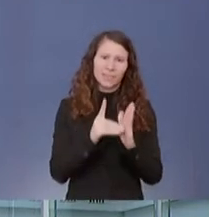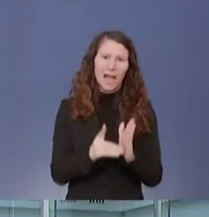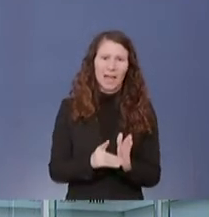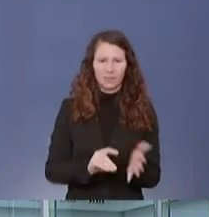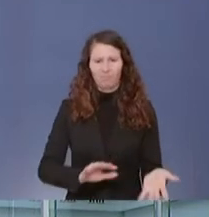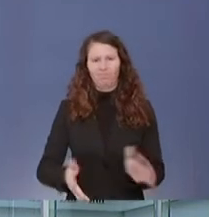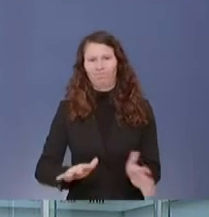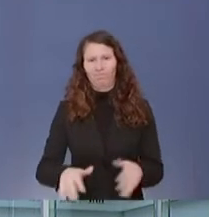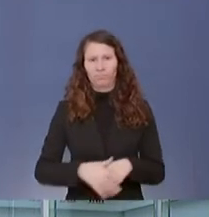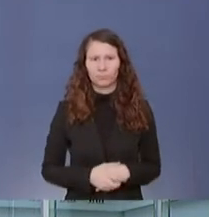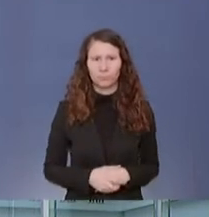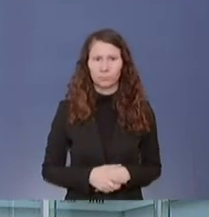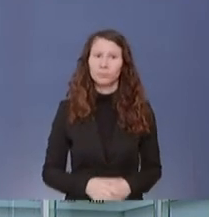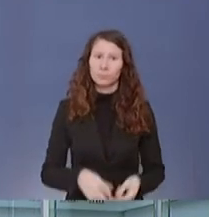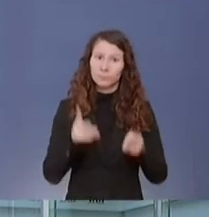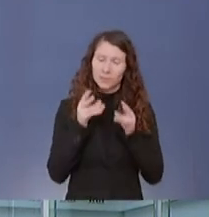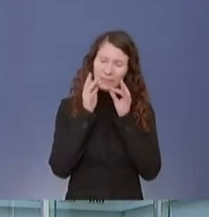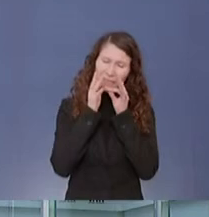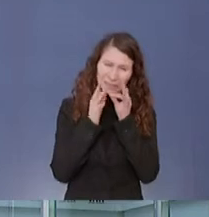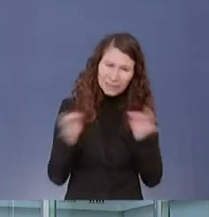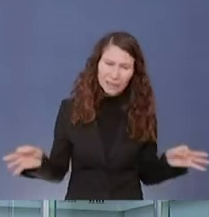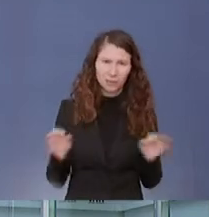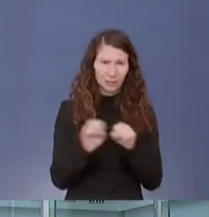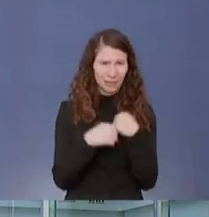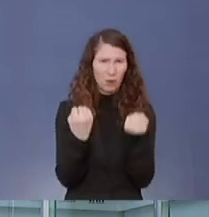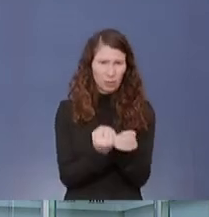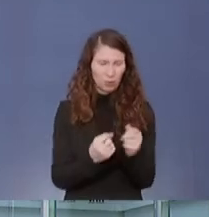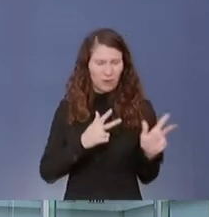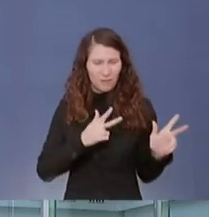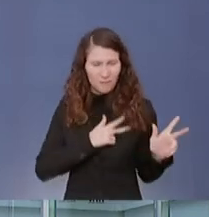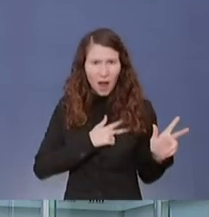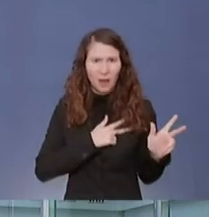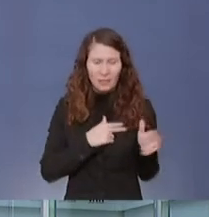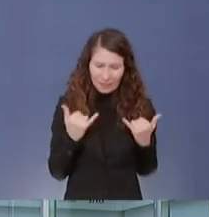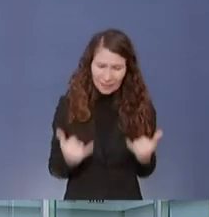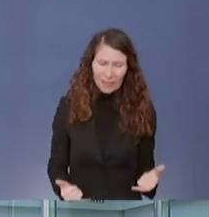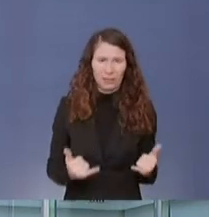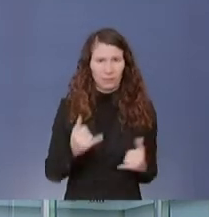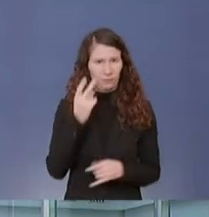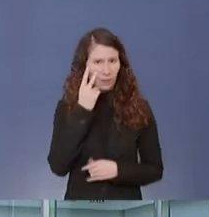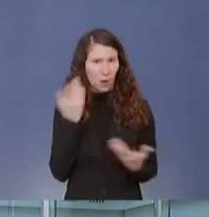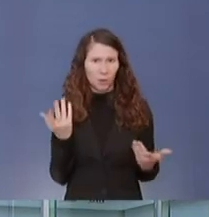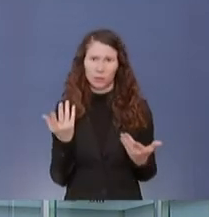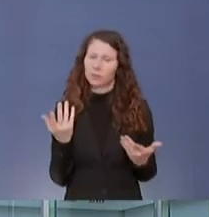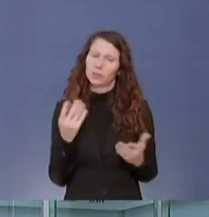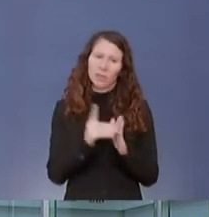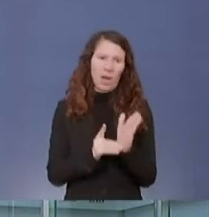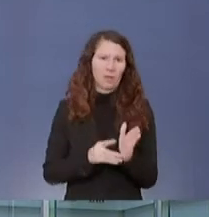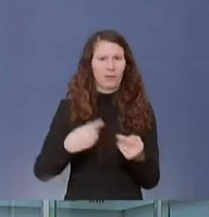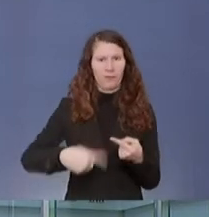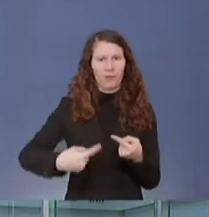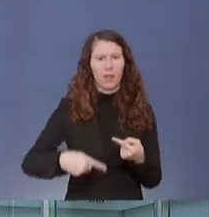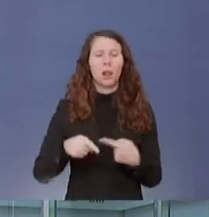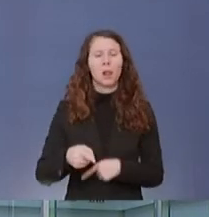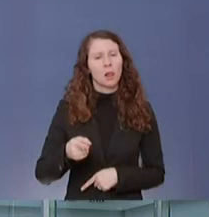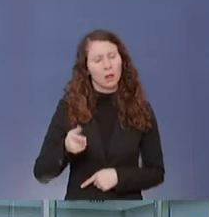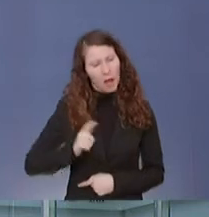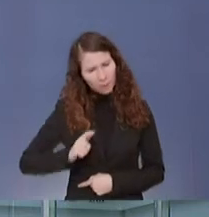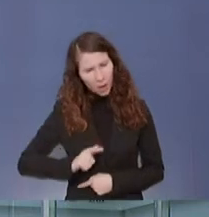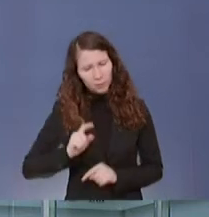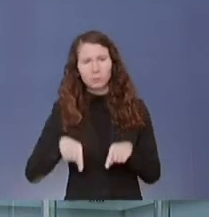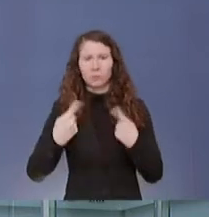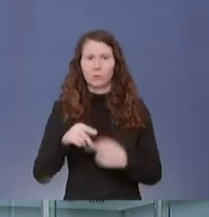nicht wirklich das präzise Bild gibt, wo wir in dieser Pandemie stehen. Und das brauchen wir, um dann am 25.